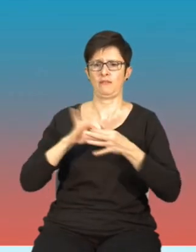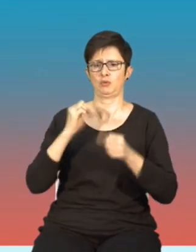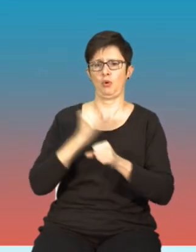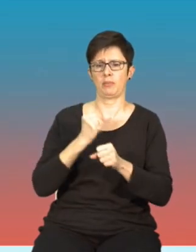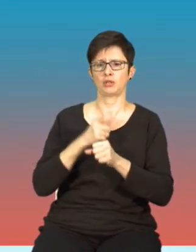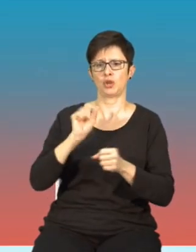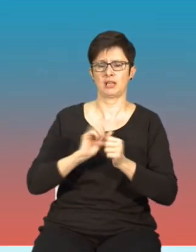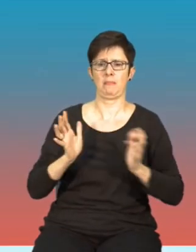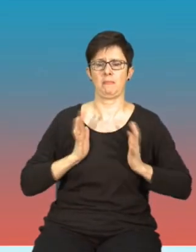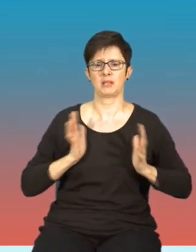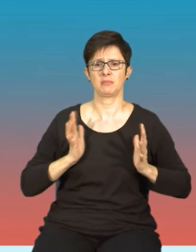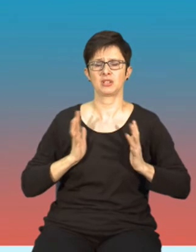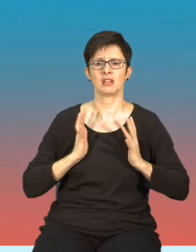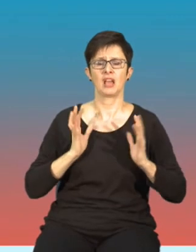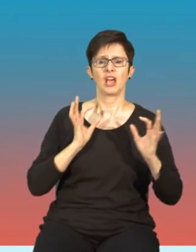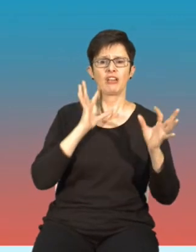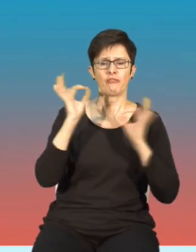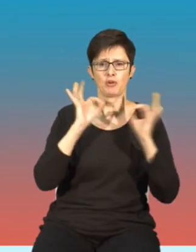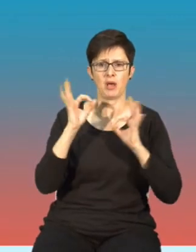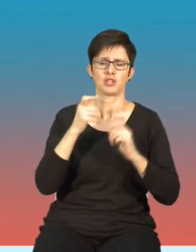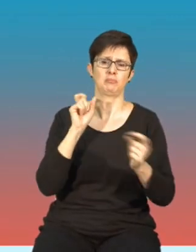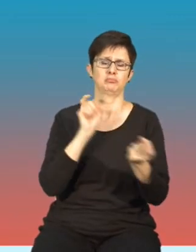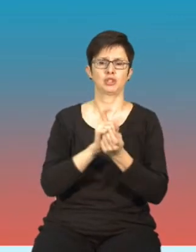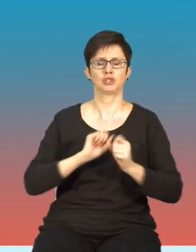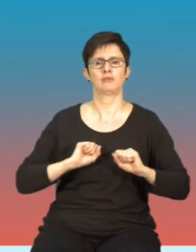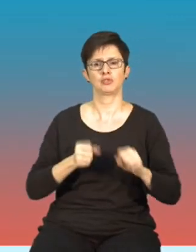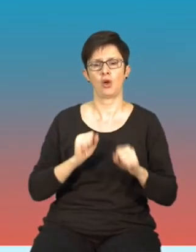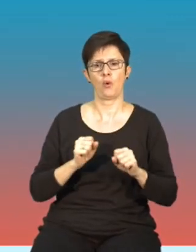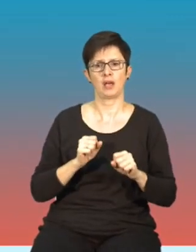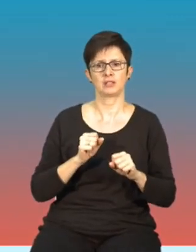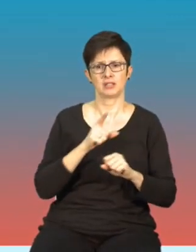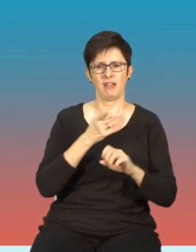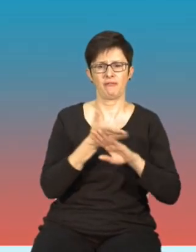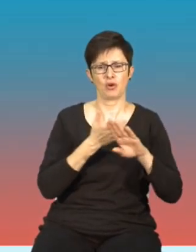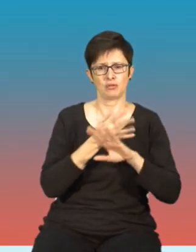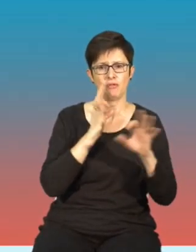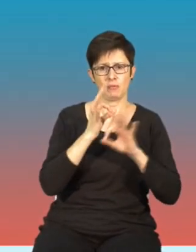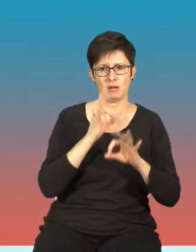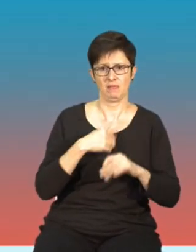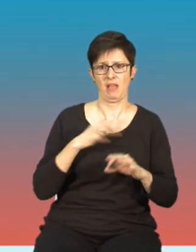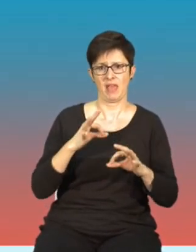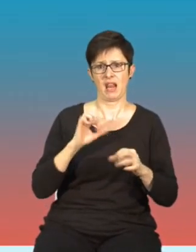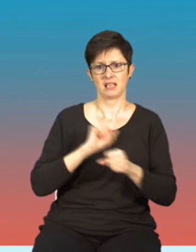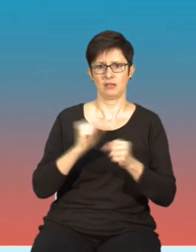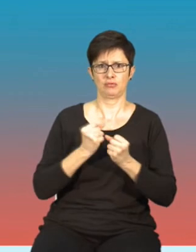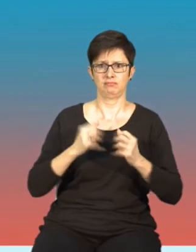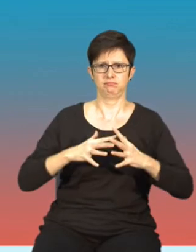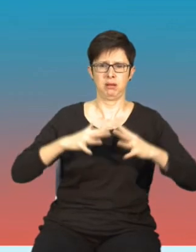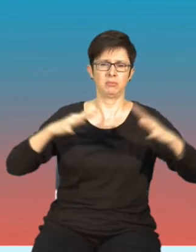bezpieczeństwa informacyjnego i przeciwdziałania temu zjawisku w tej skali, z którą mamy do czynienia.